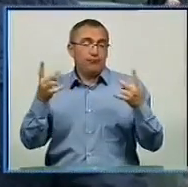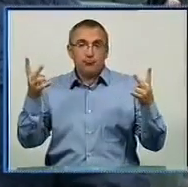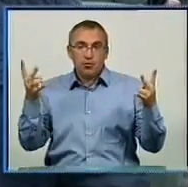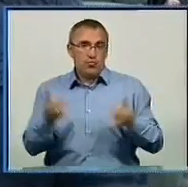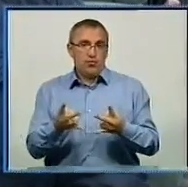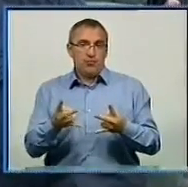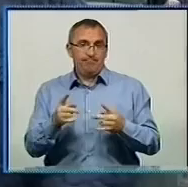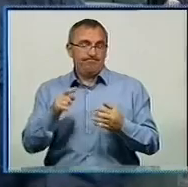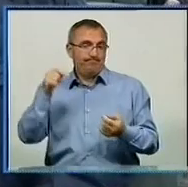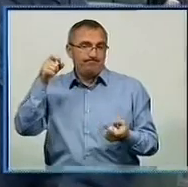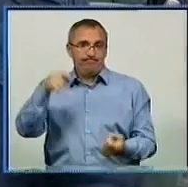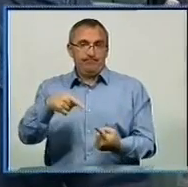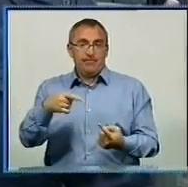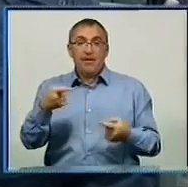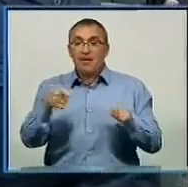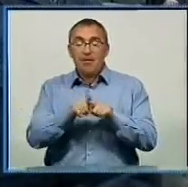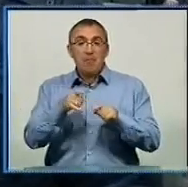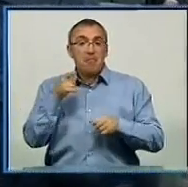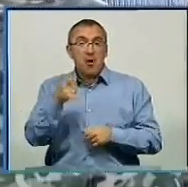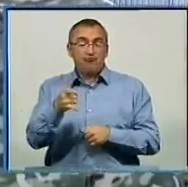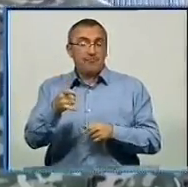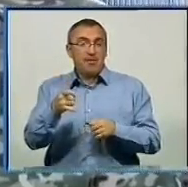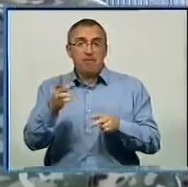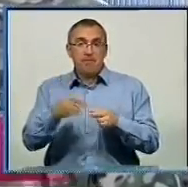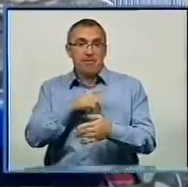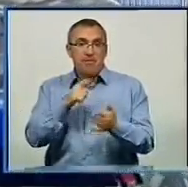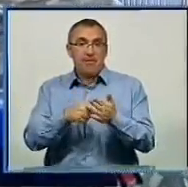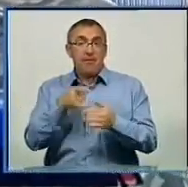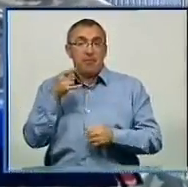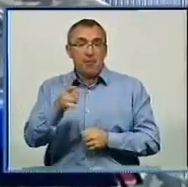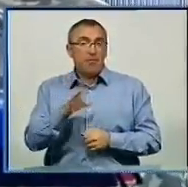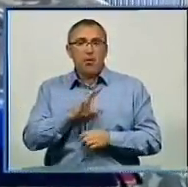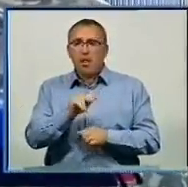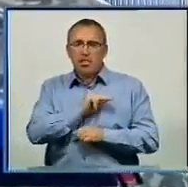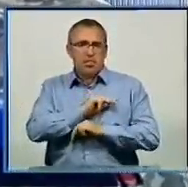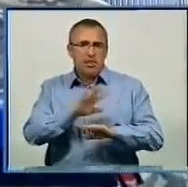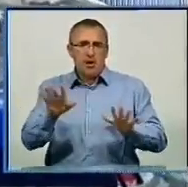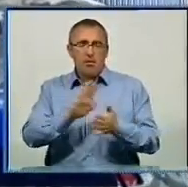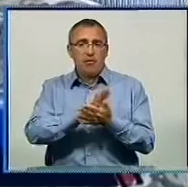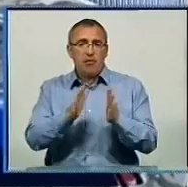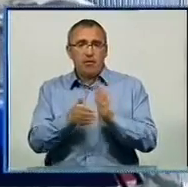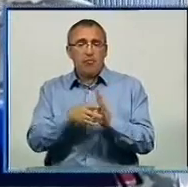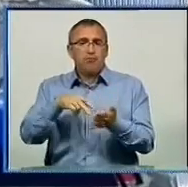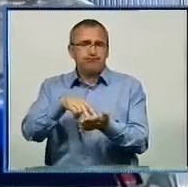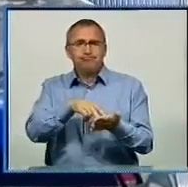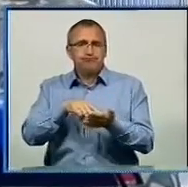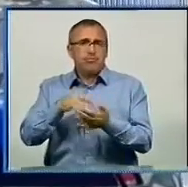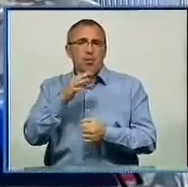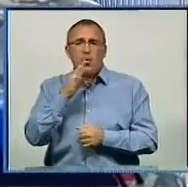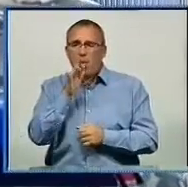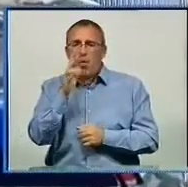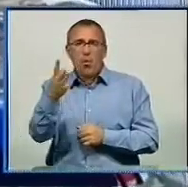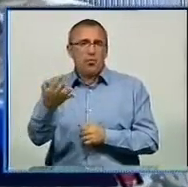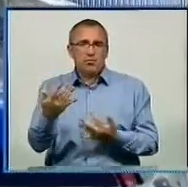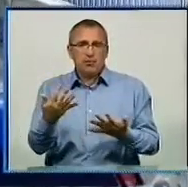підходить. Машини без питань віддали. Машина була фактично не в робочому стані. Машина простояла декілька років. Ну, доїхала